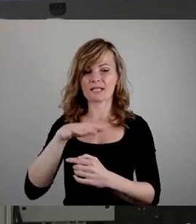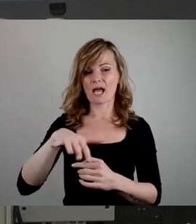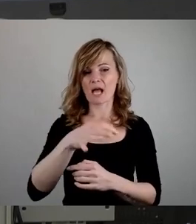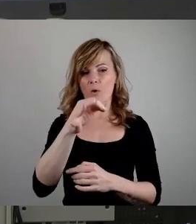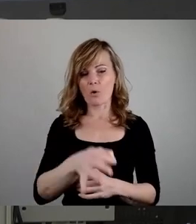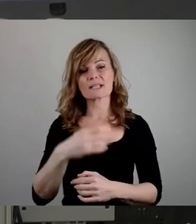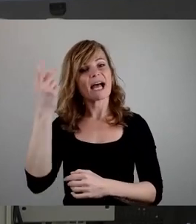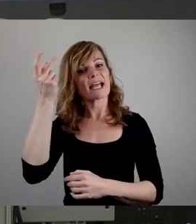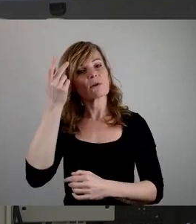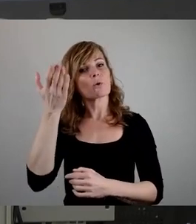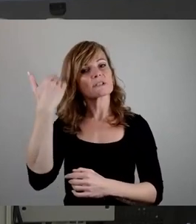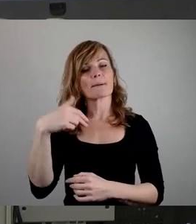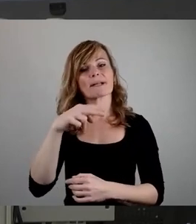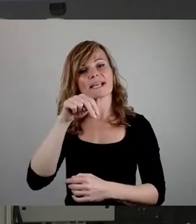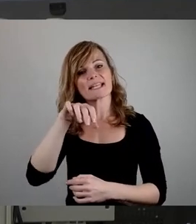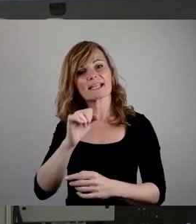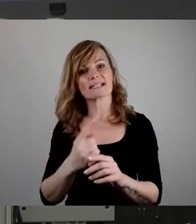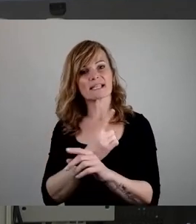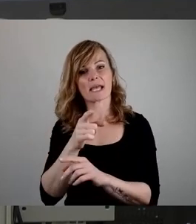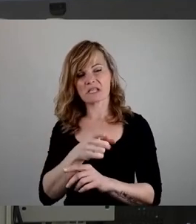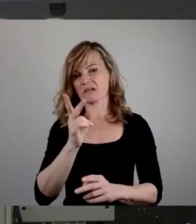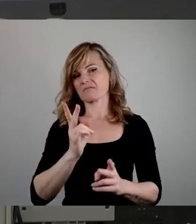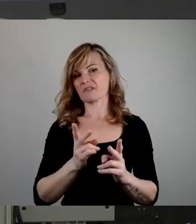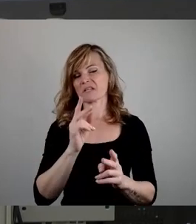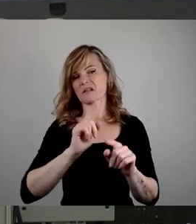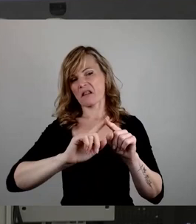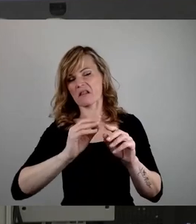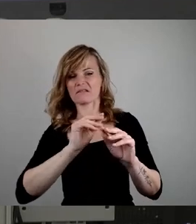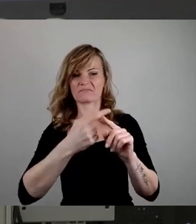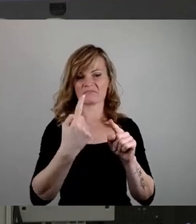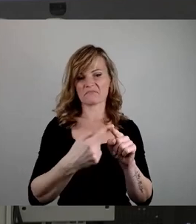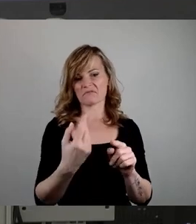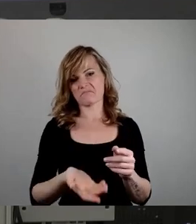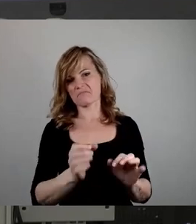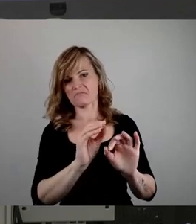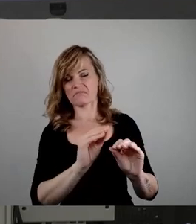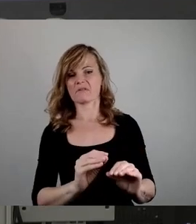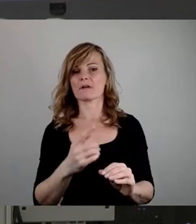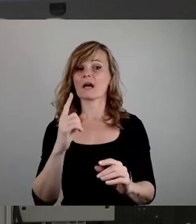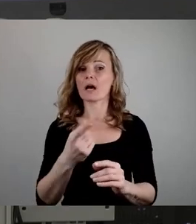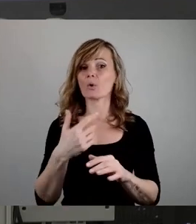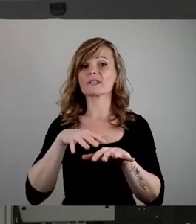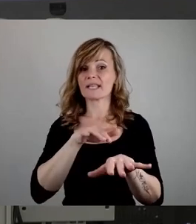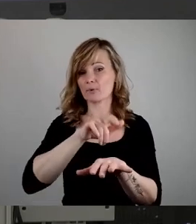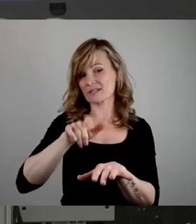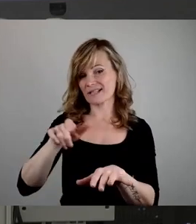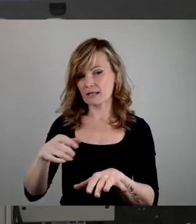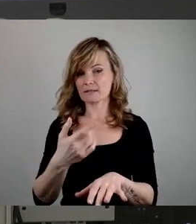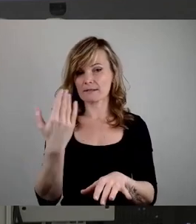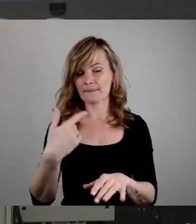Er äußert sich aber auch in körperlichen Angriffen auf Demonstrantinnen, die während des erneuten Aufflammens des